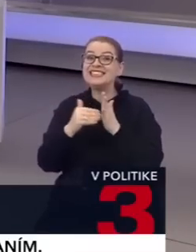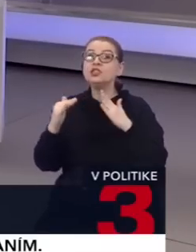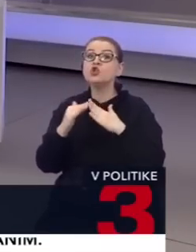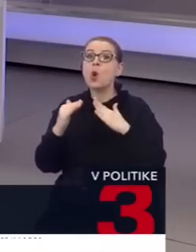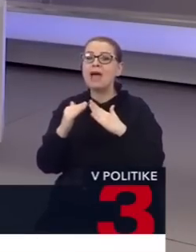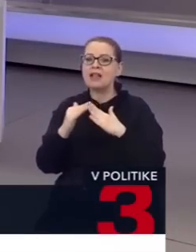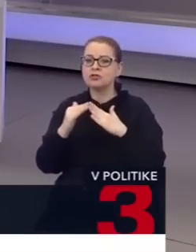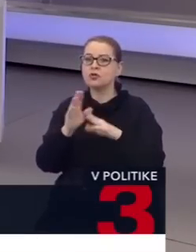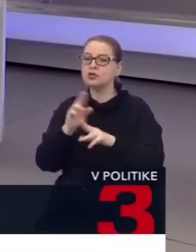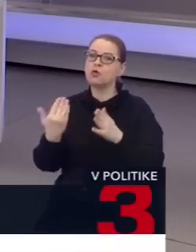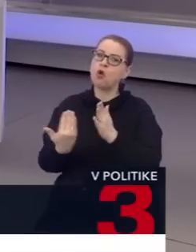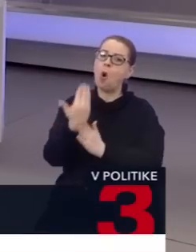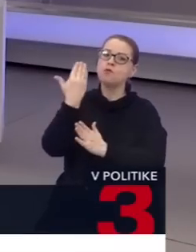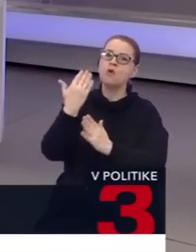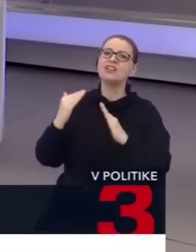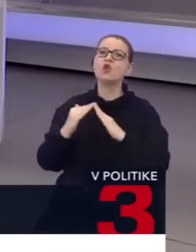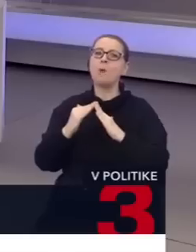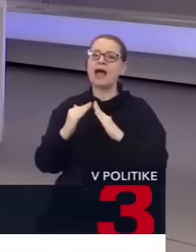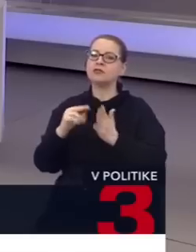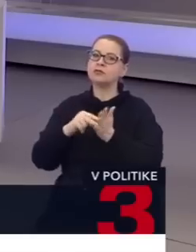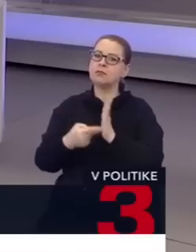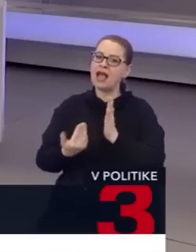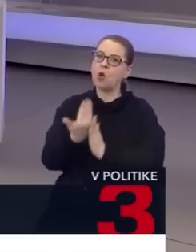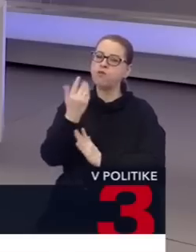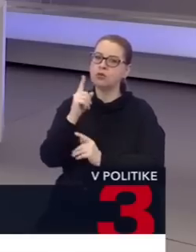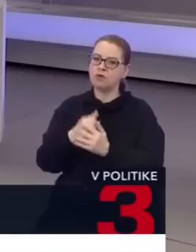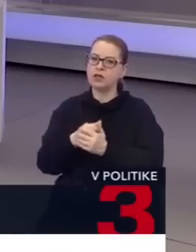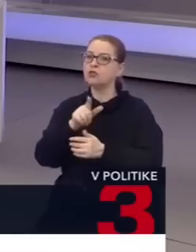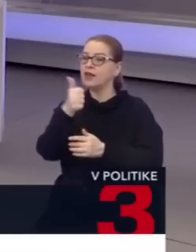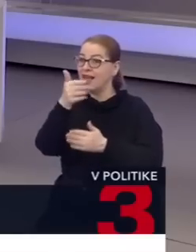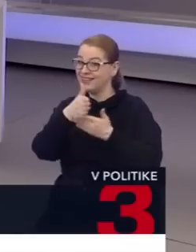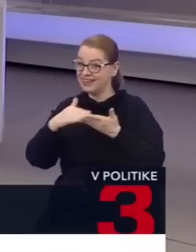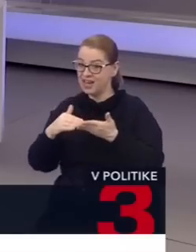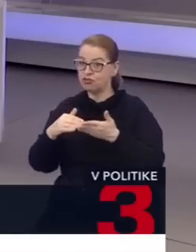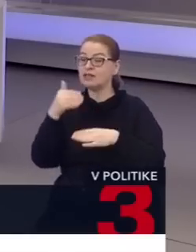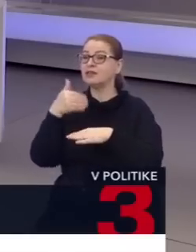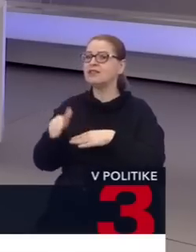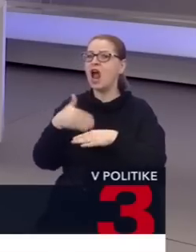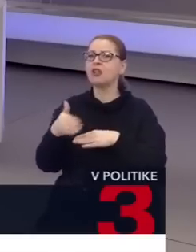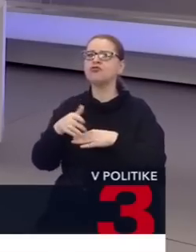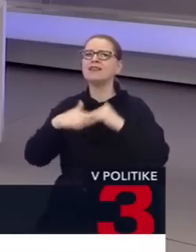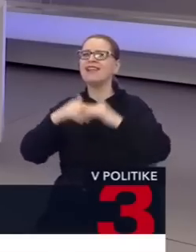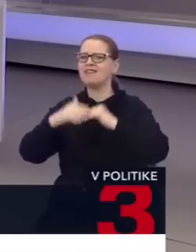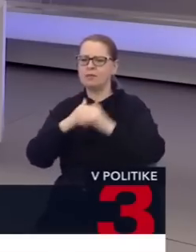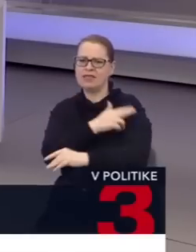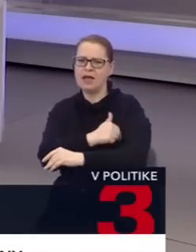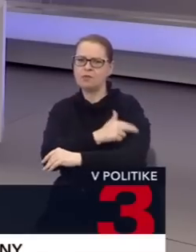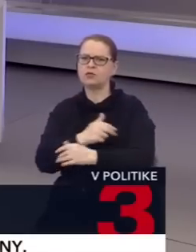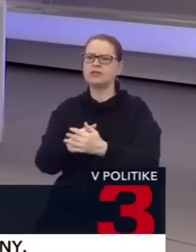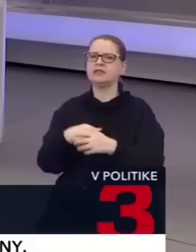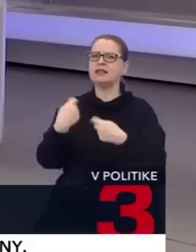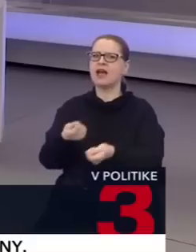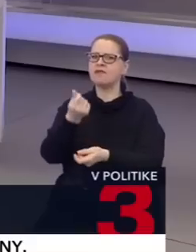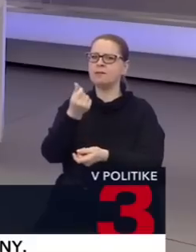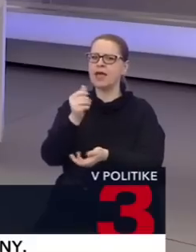bude môcť si obnoviť svoju domácnosť z plánu obnovy. To je len jedna časť. Ďalšie sú tam, ako som povedal, staviame nemocnice, dávame